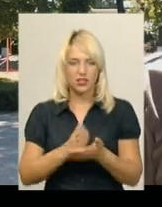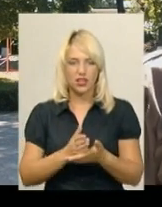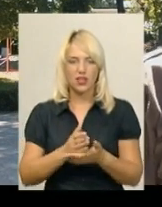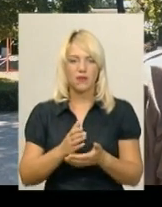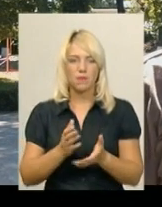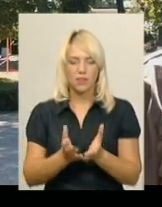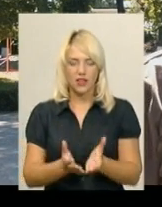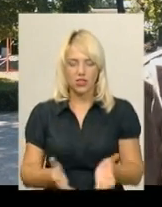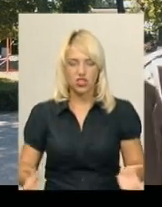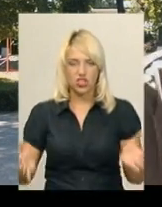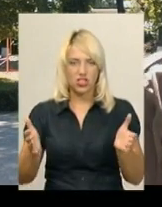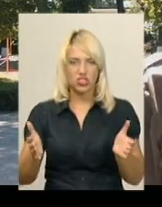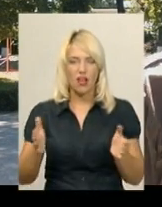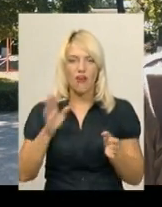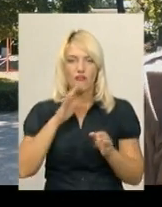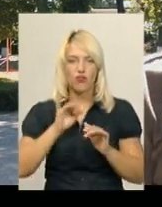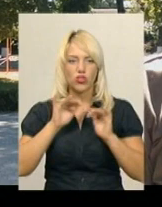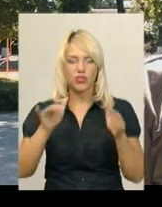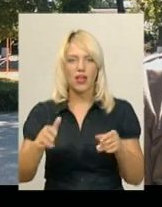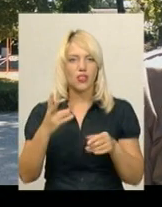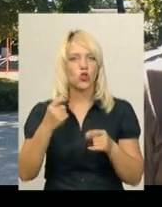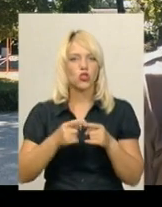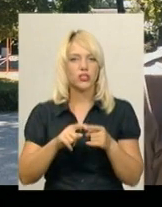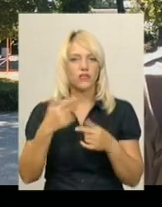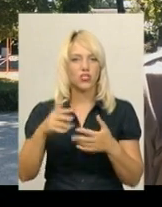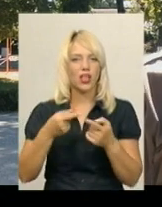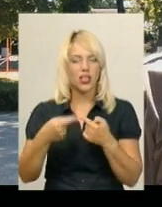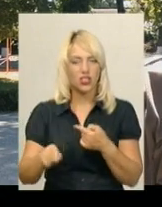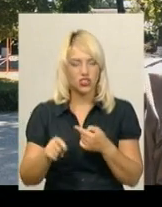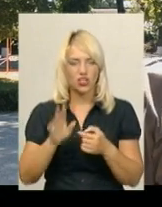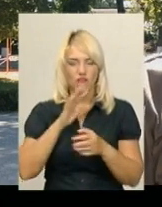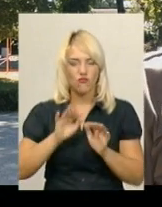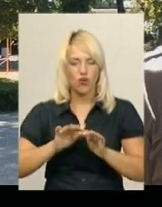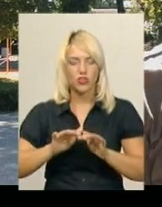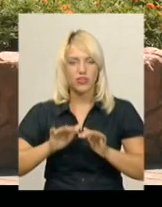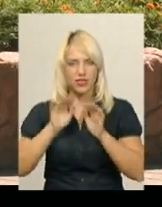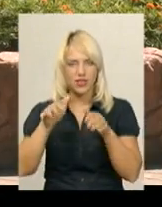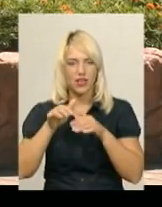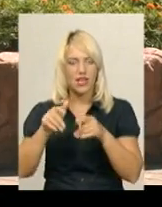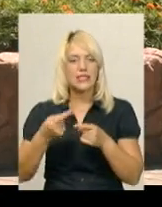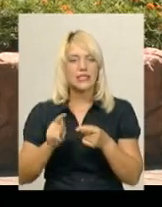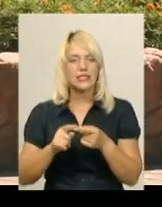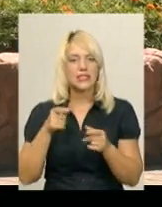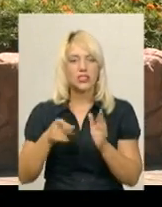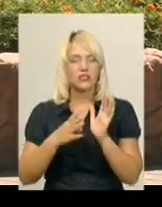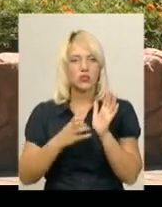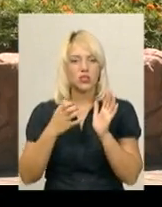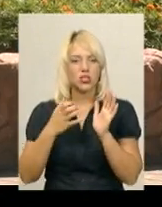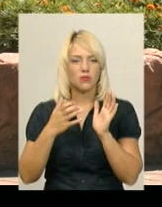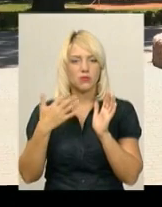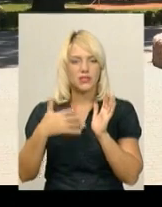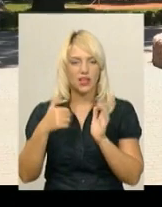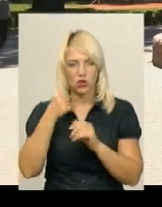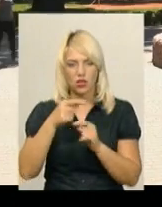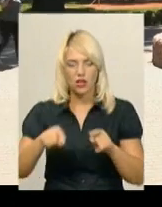чашою фонтана. Але це фонтан пізніше, який був споруджений уже 1950-ті. Нині від фонтана залишилась суха